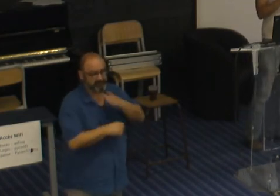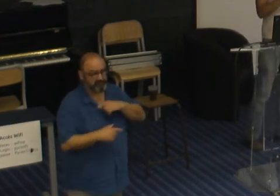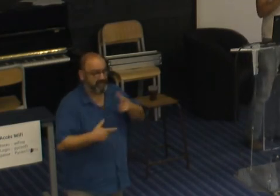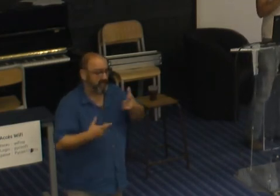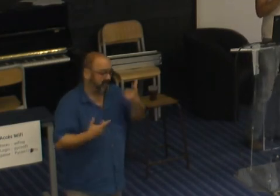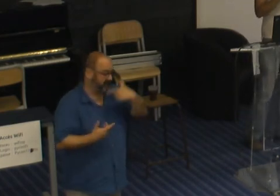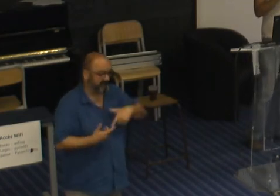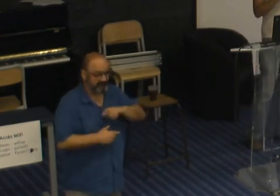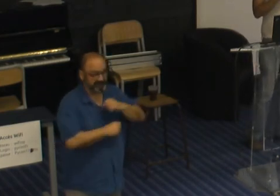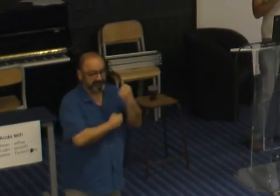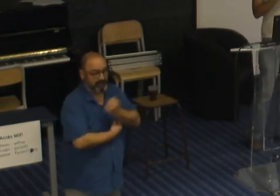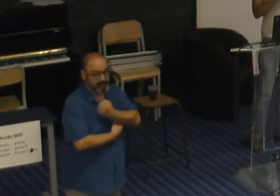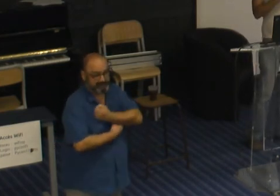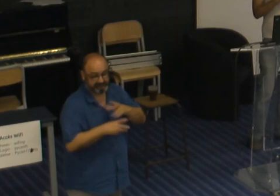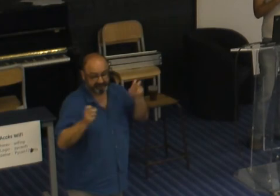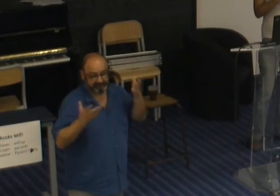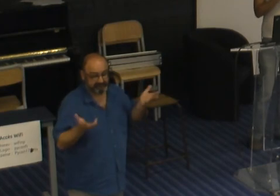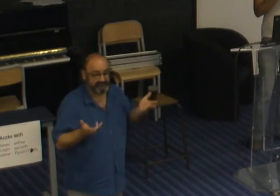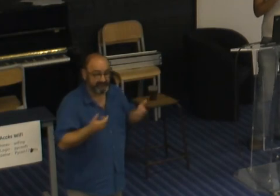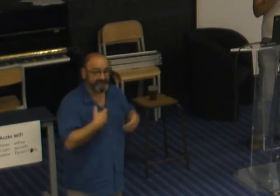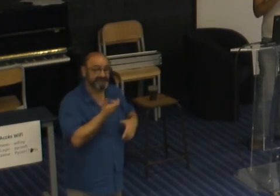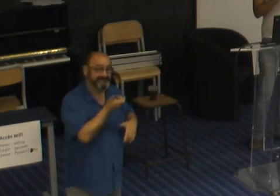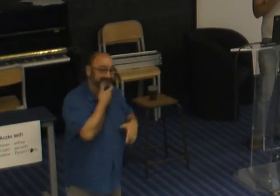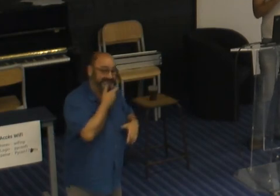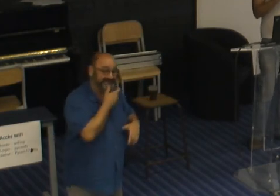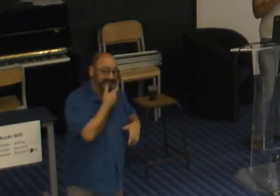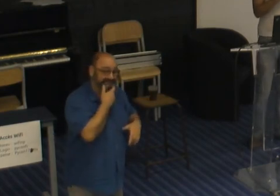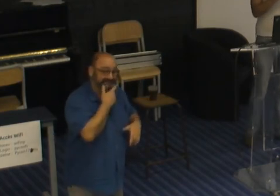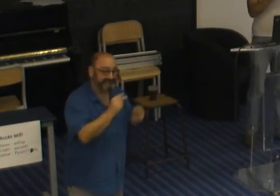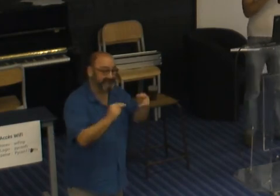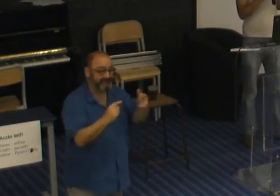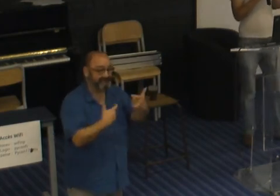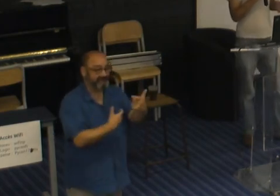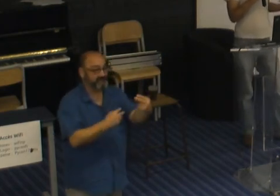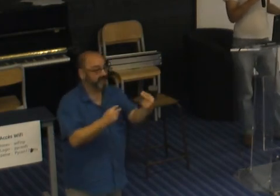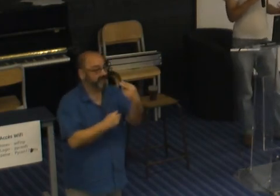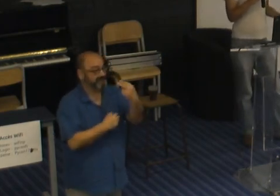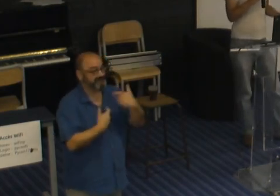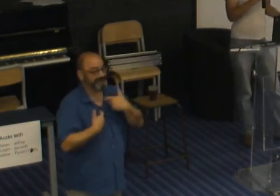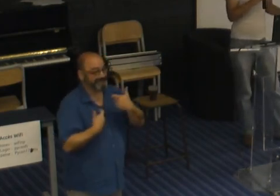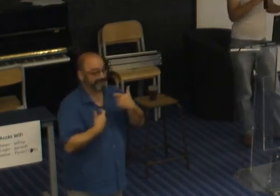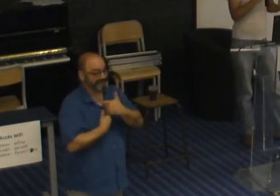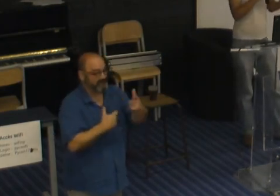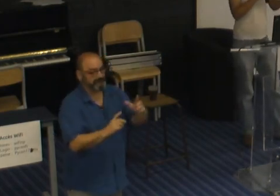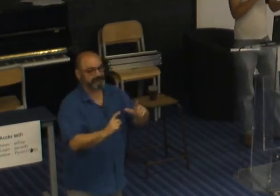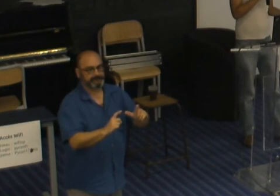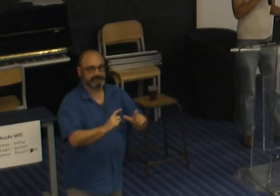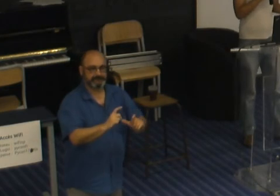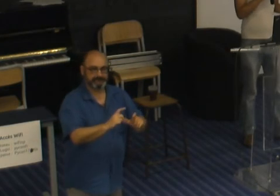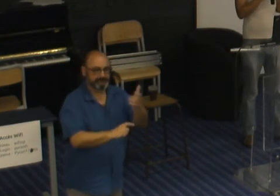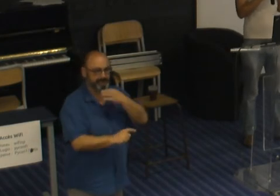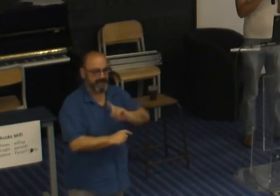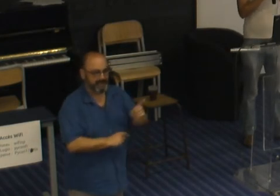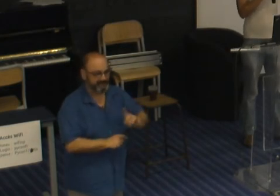d'un terroriste syrien et que si vous le souriez et que vous le faites sur le ton de la blague si vous voyez votre interlocuteur mal à l'aise vous êtes à peu près